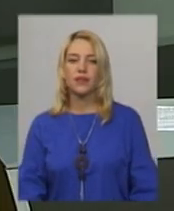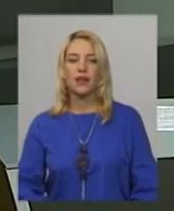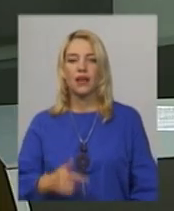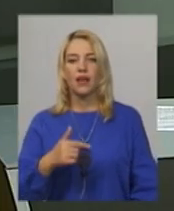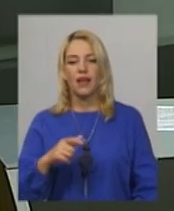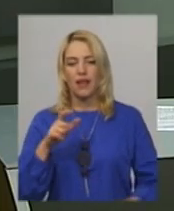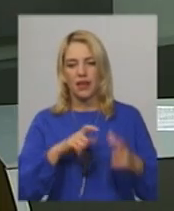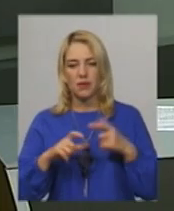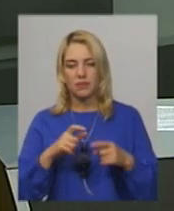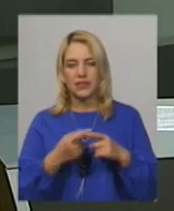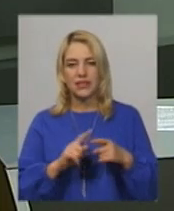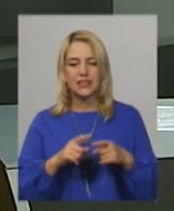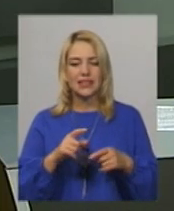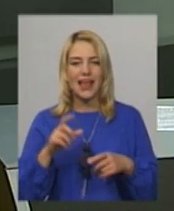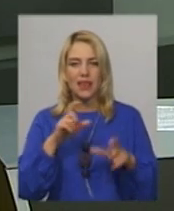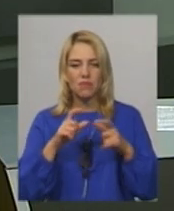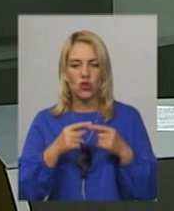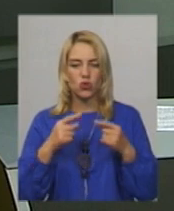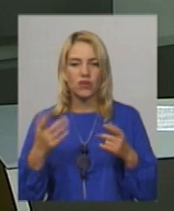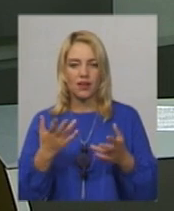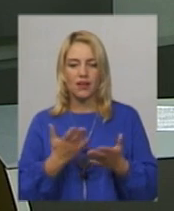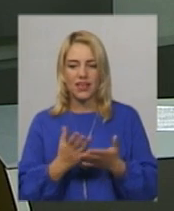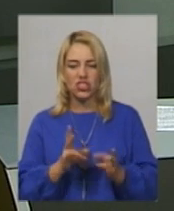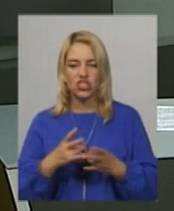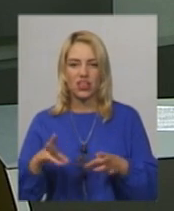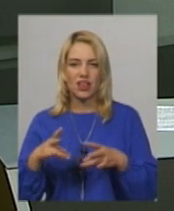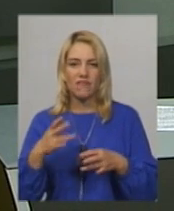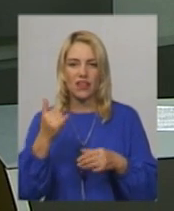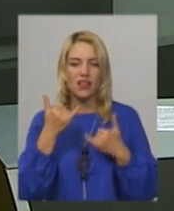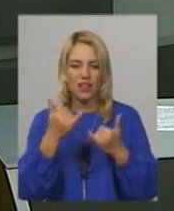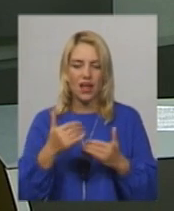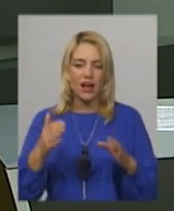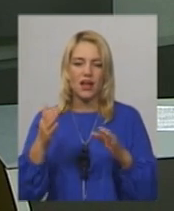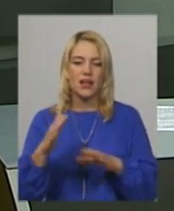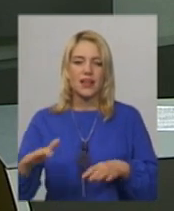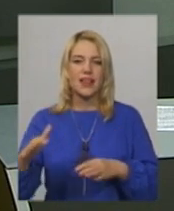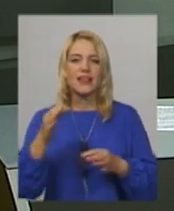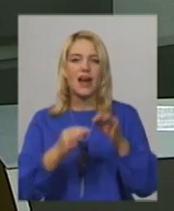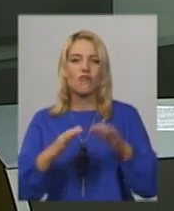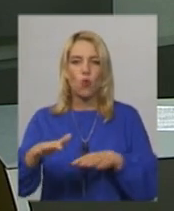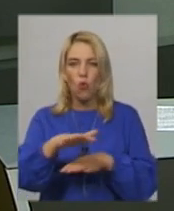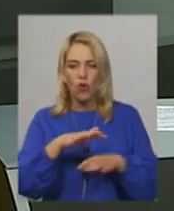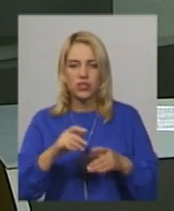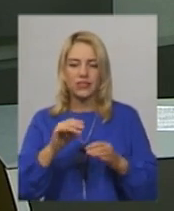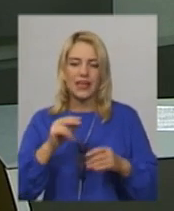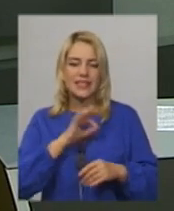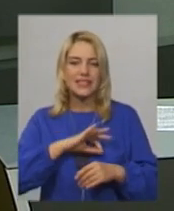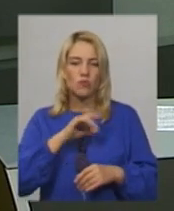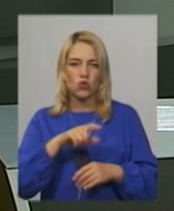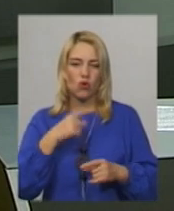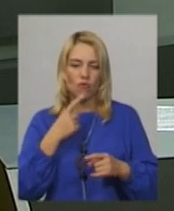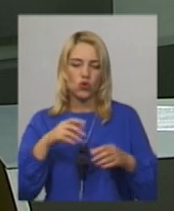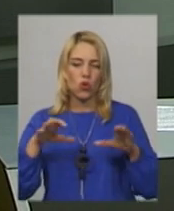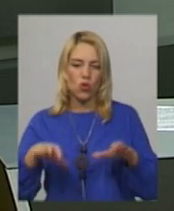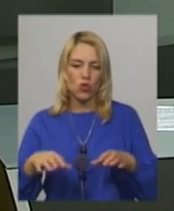Гербіциди це хімічна речовина, яка є шкідливою для навколишнього ж середовища та споживача. Про це говорить голова обласної організації